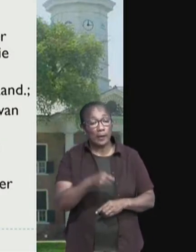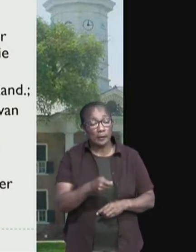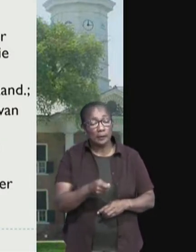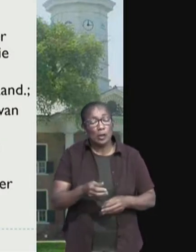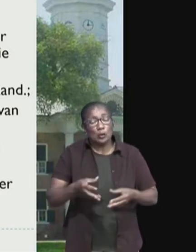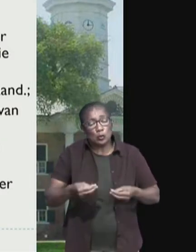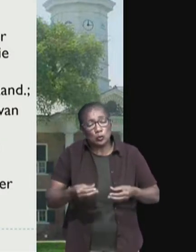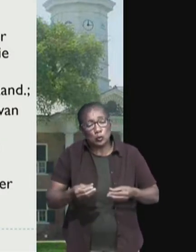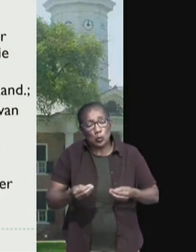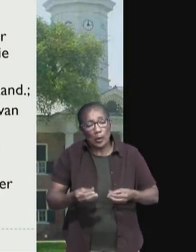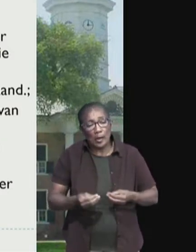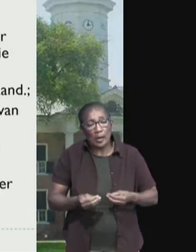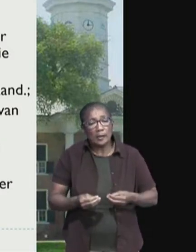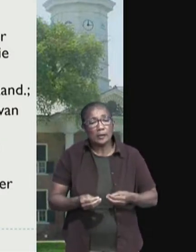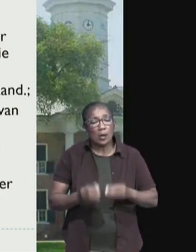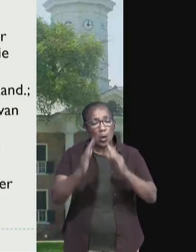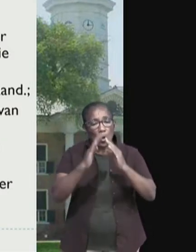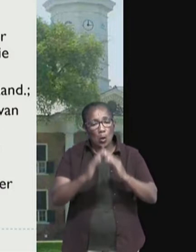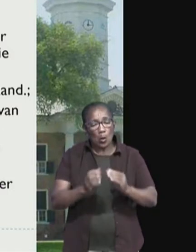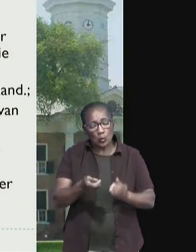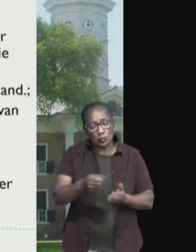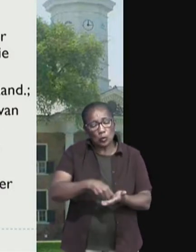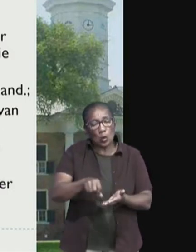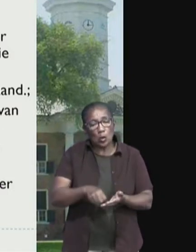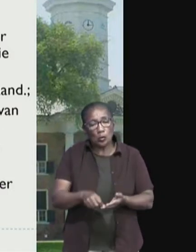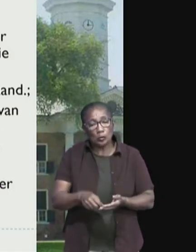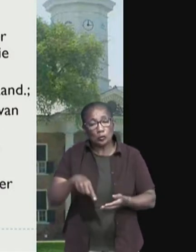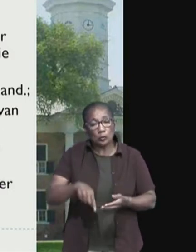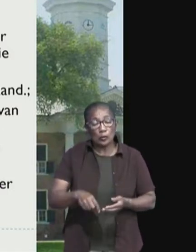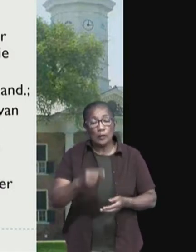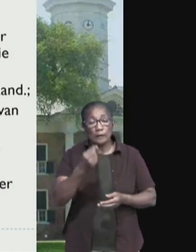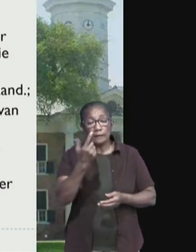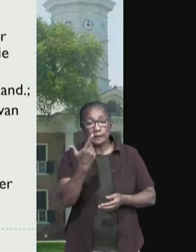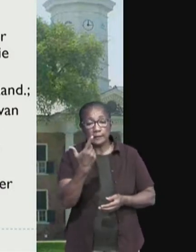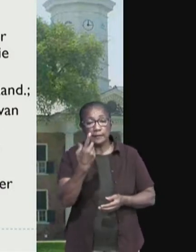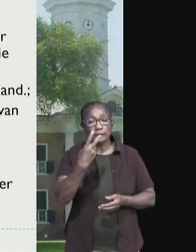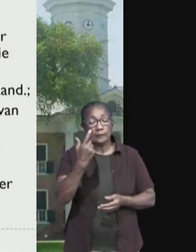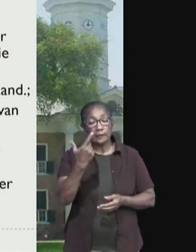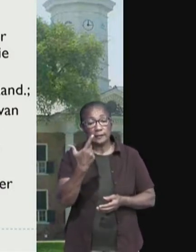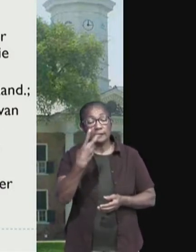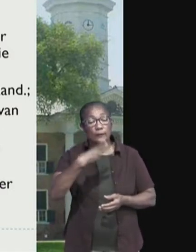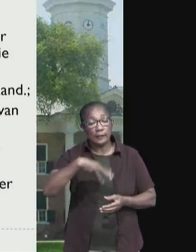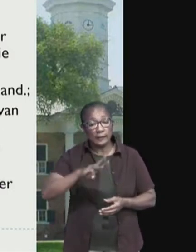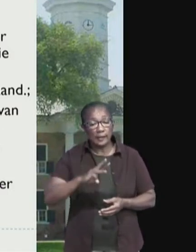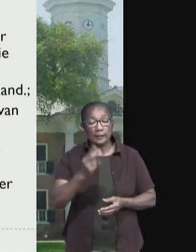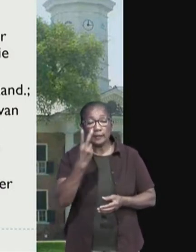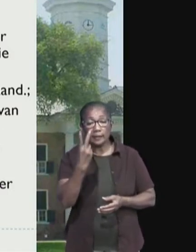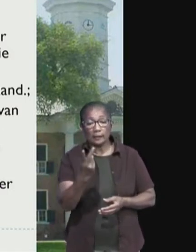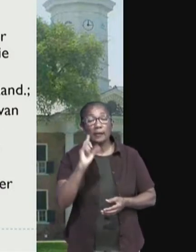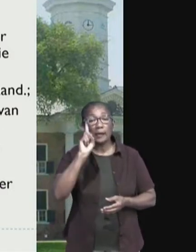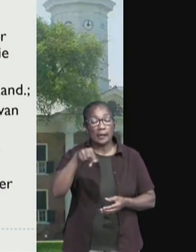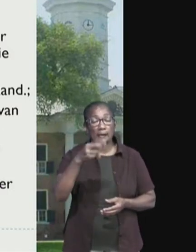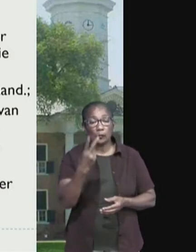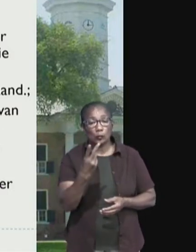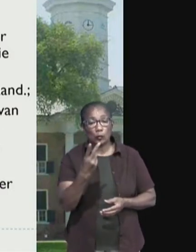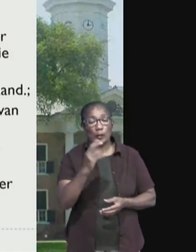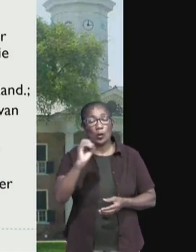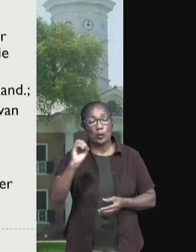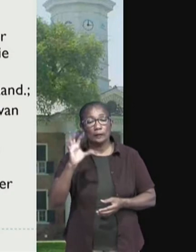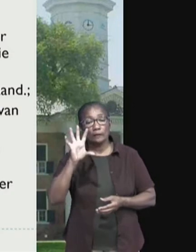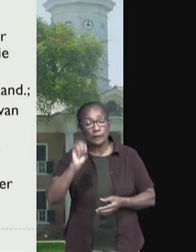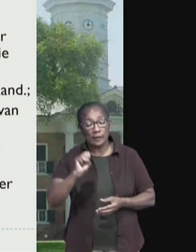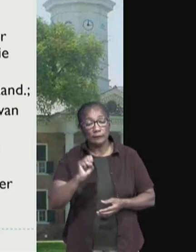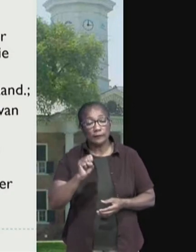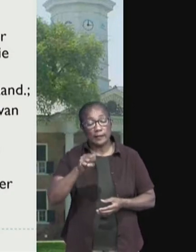huishoudens, die zullen worden opgetrokken van 37 SRD naar 250 SRD. En een nieuw